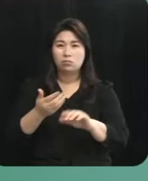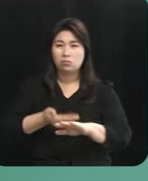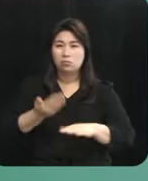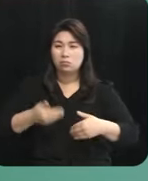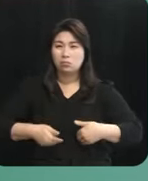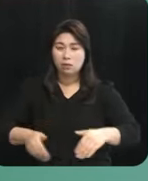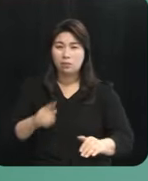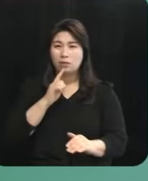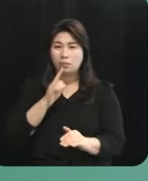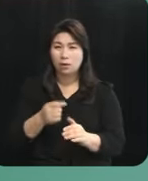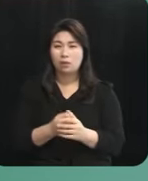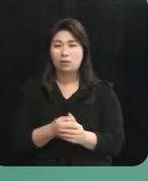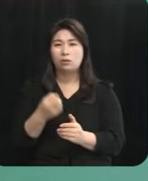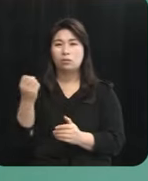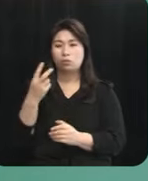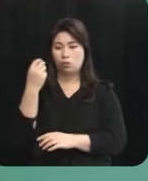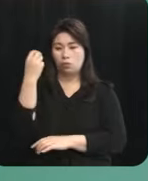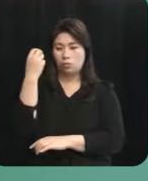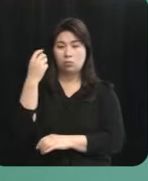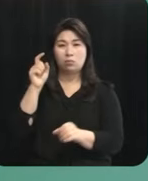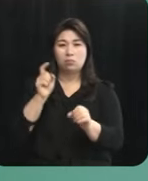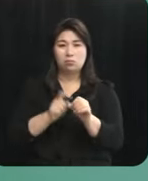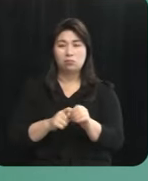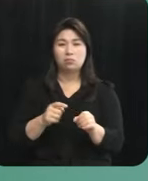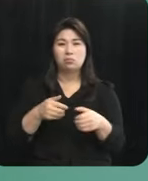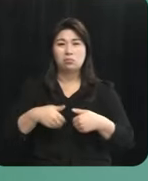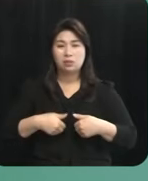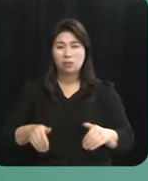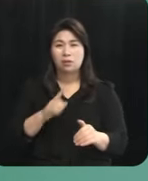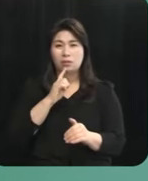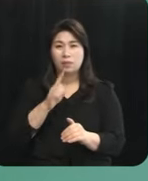없다 그리고 그 명분이 사라졌다라고 하는 뜻입니다